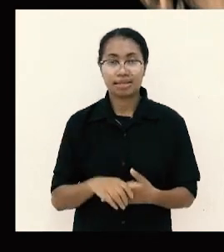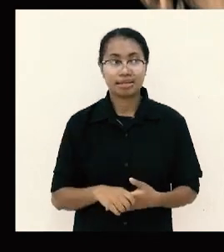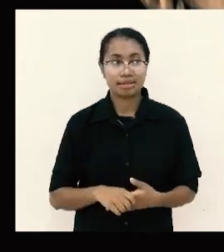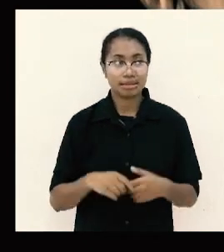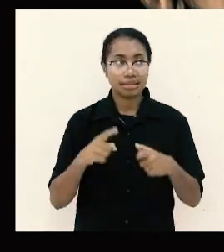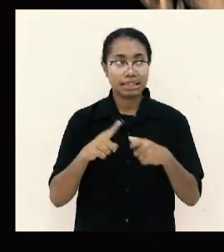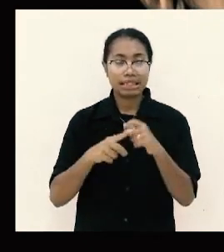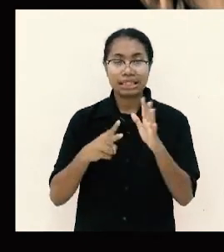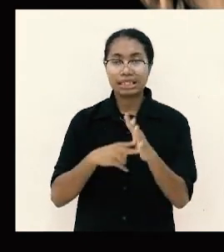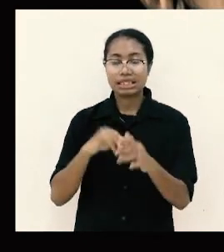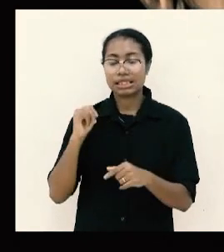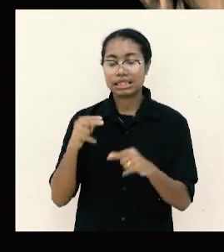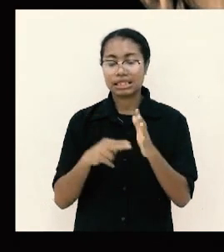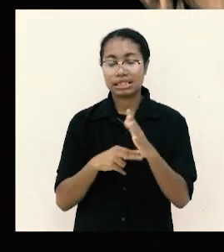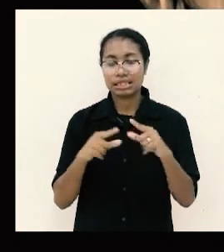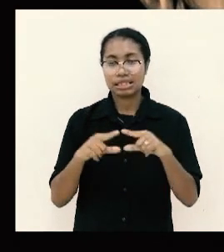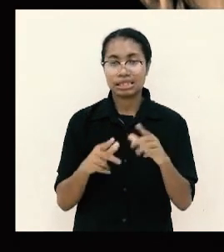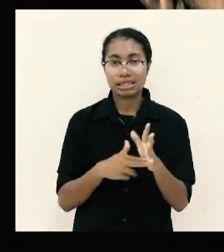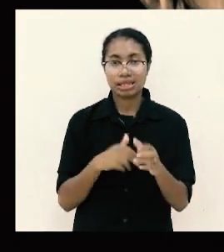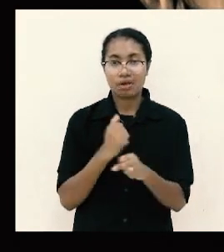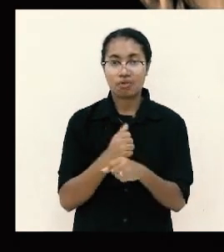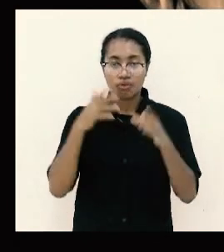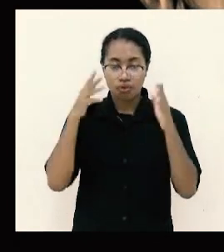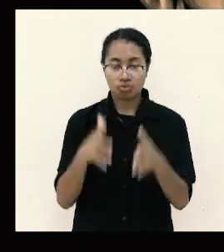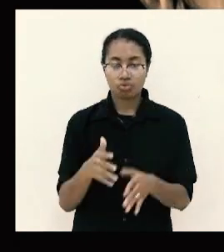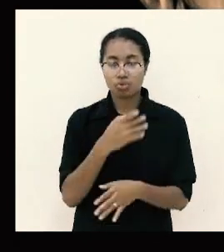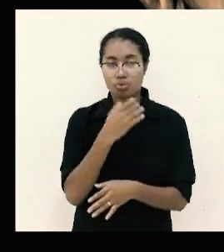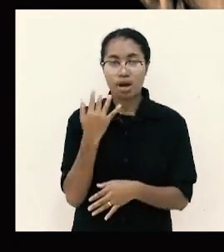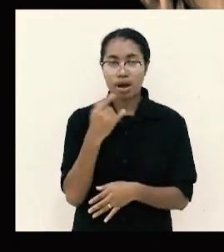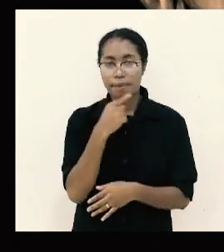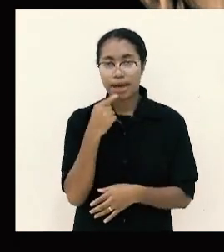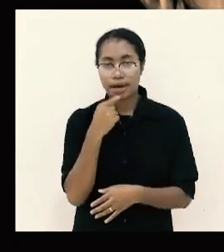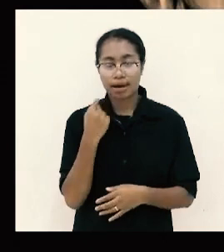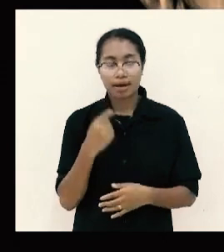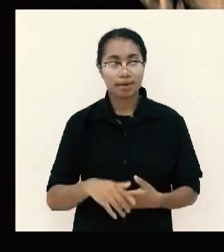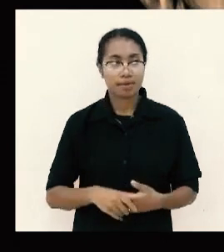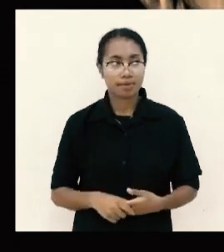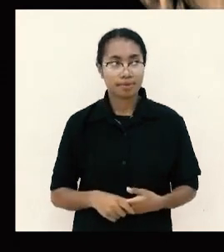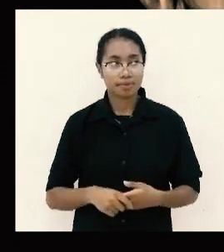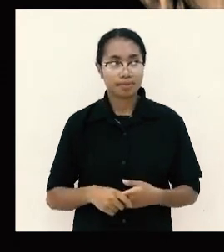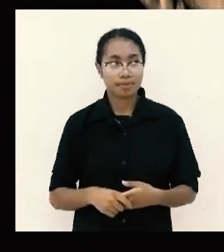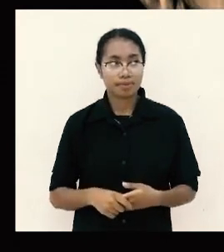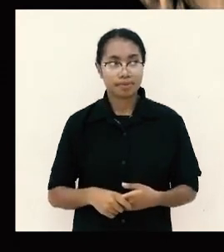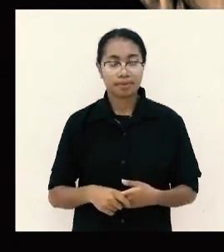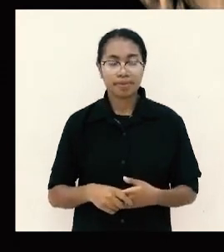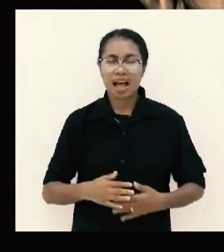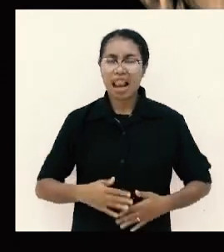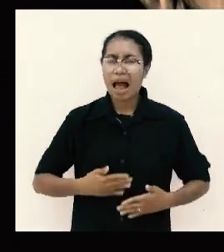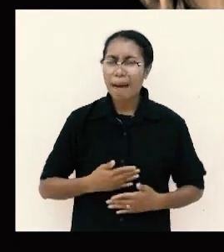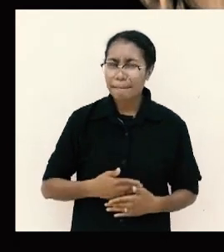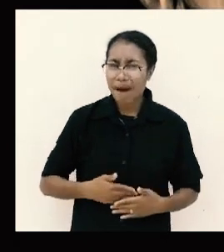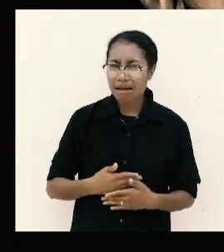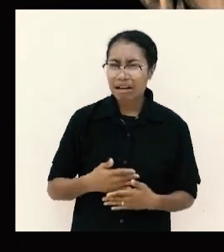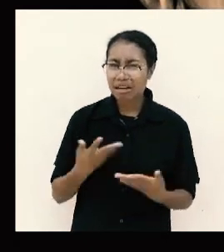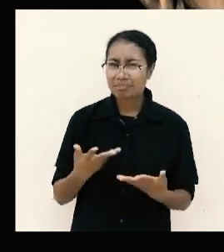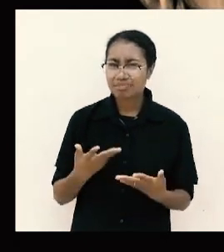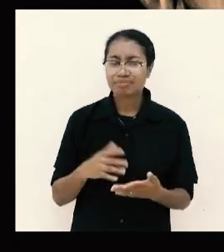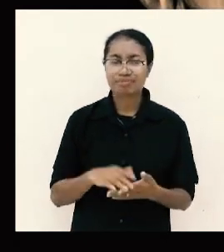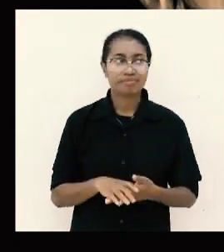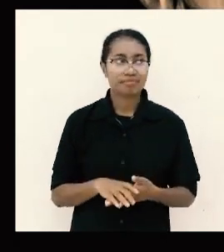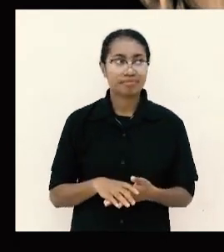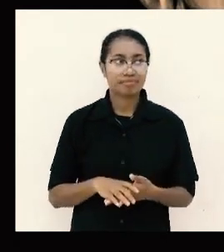terus ada kelaparan kenyang lapar